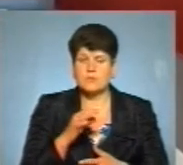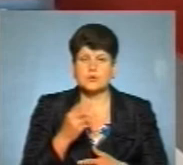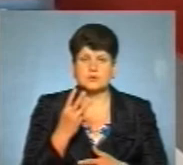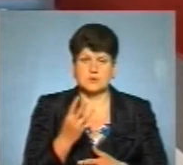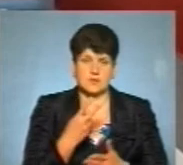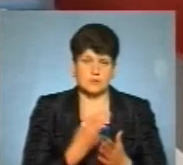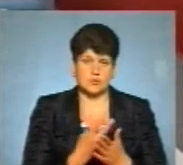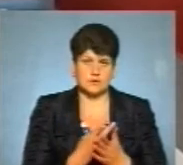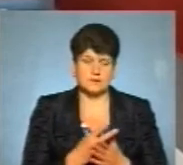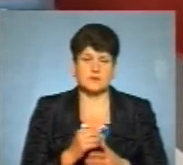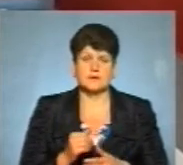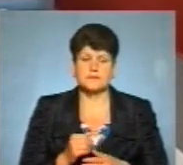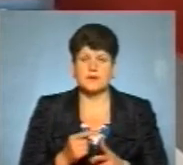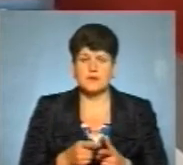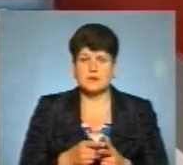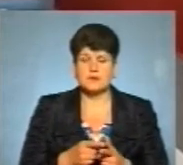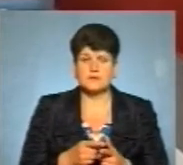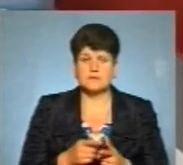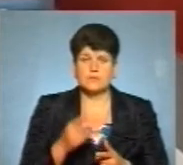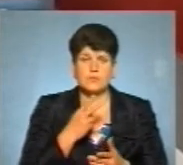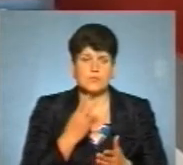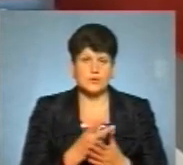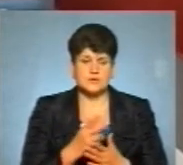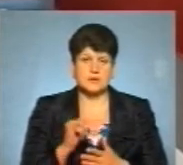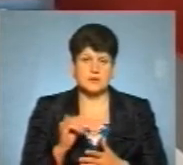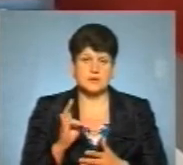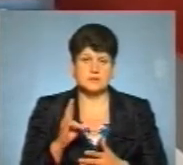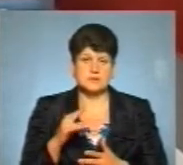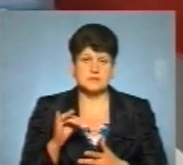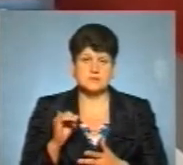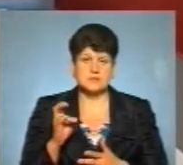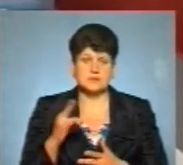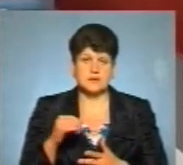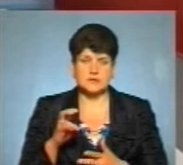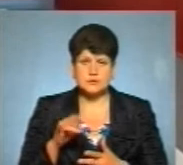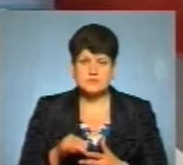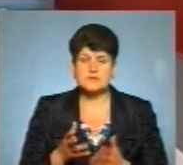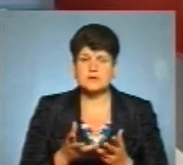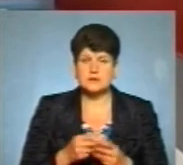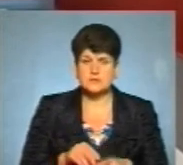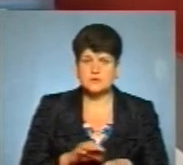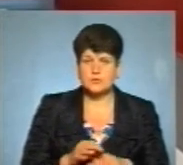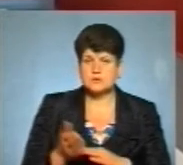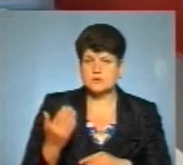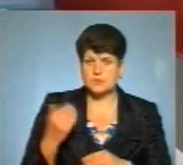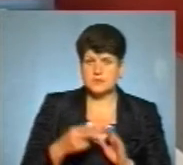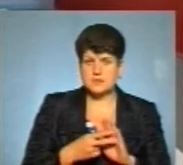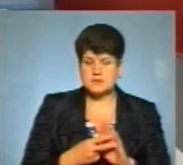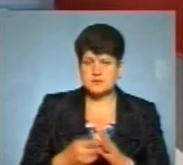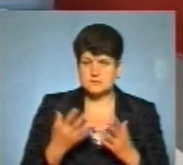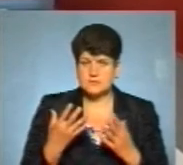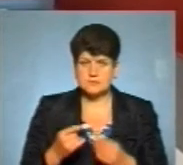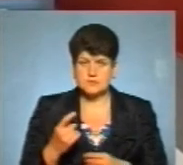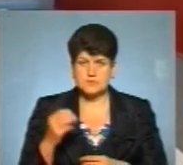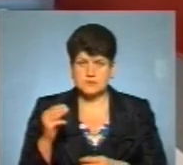індикаційні, або показник інцидентності. Це кількість хворих за попередні 7 днів на 100